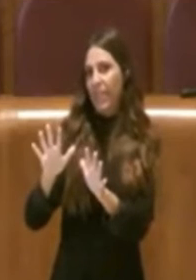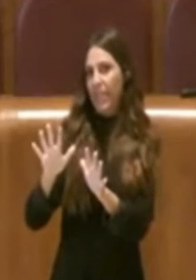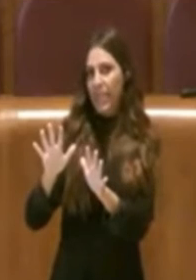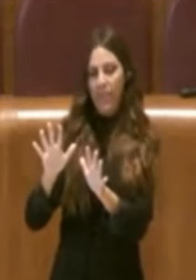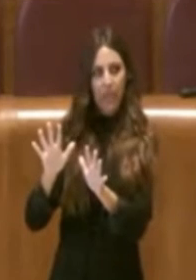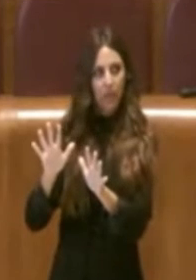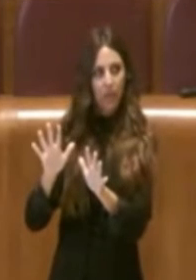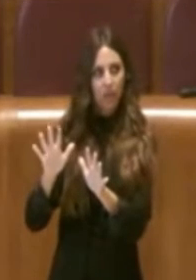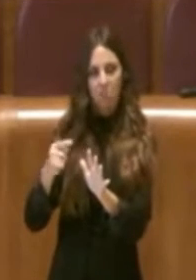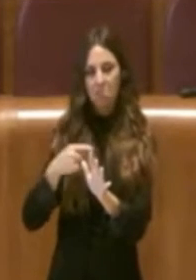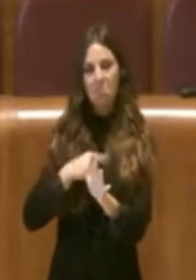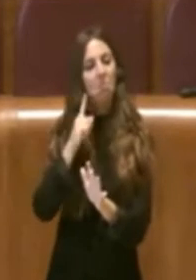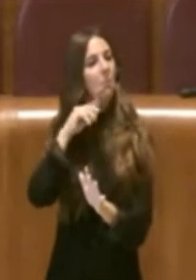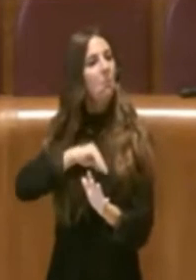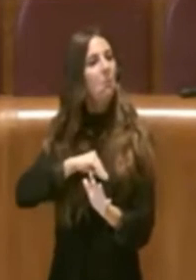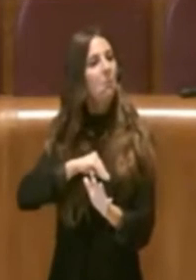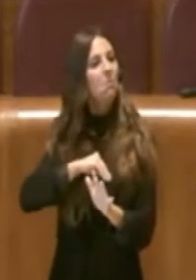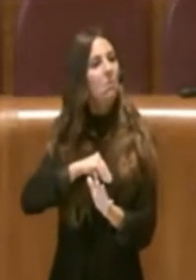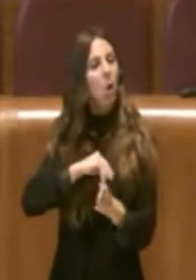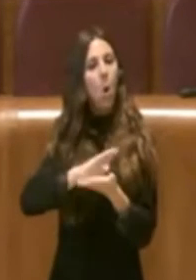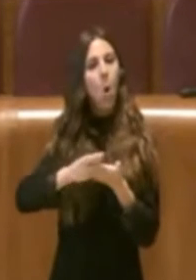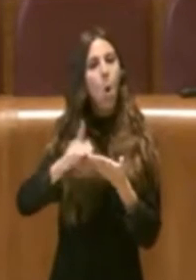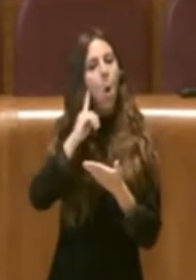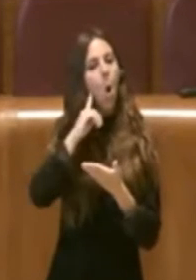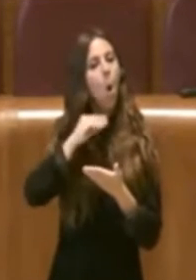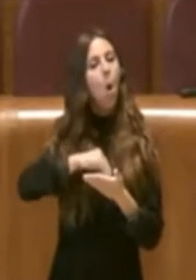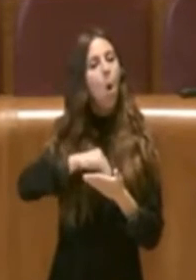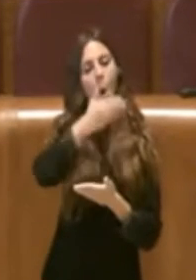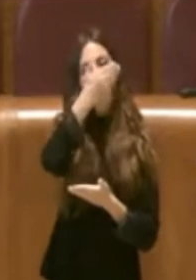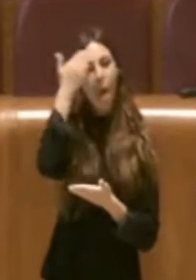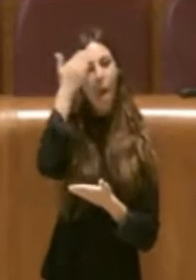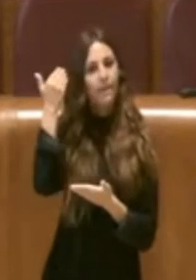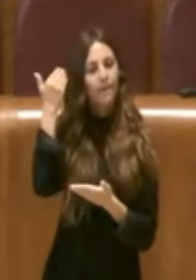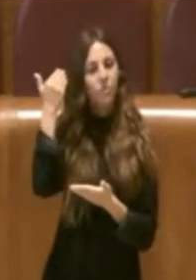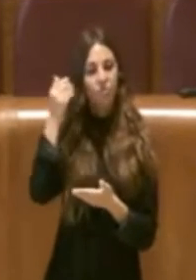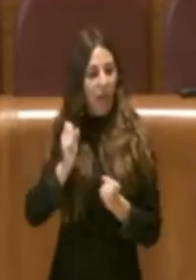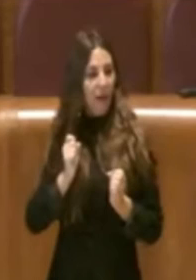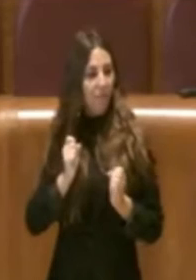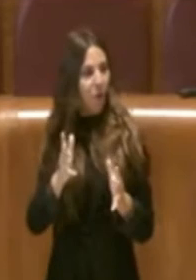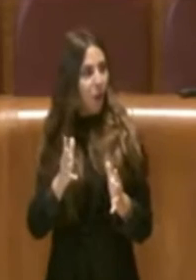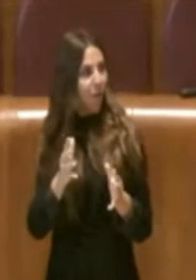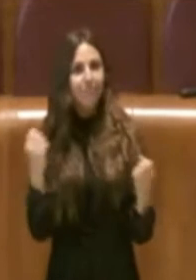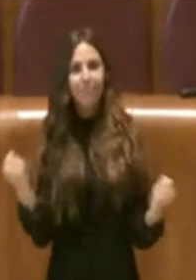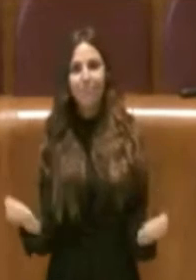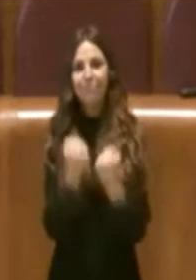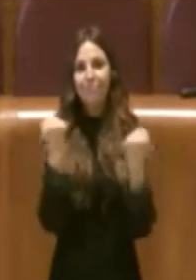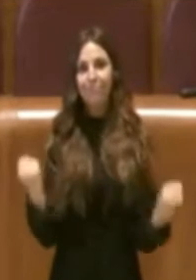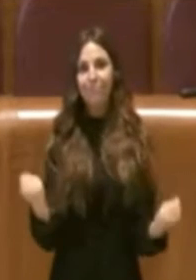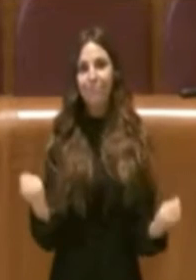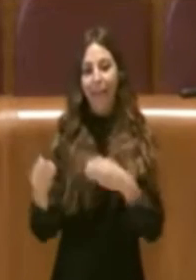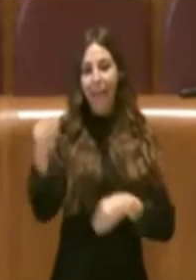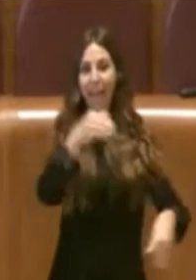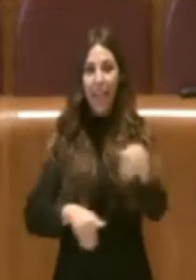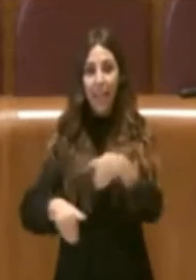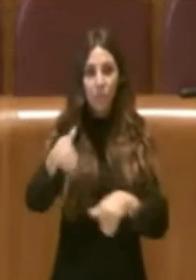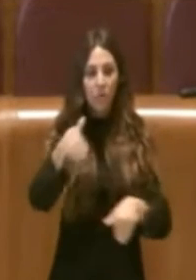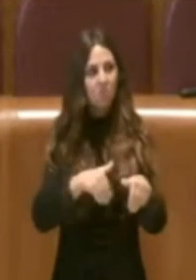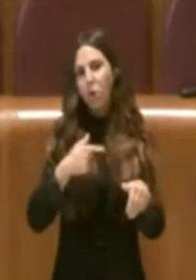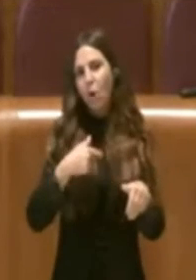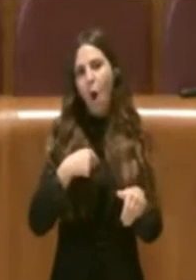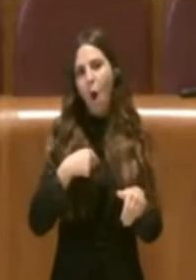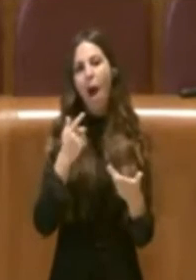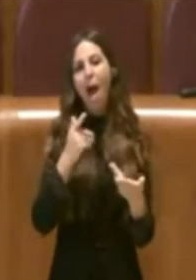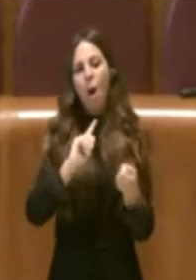con tutta la coscienza pulita perché qui non c'è volontà di fare campagna elettorale ma bensì di non spendere